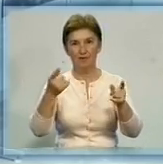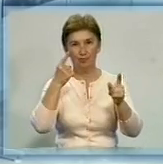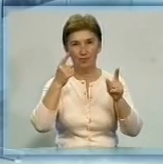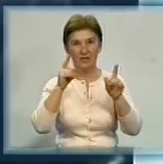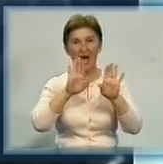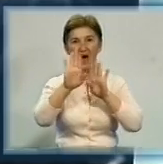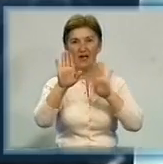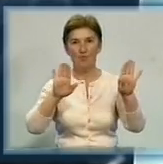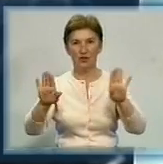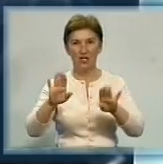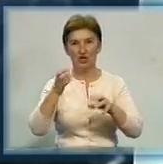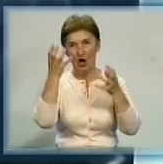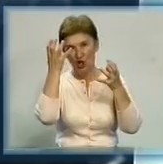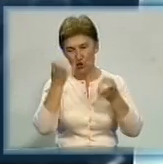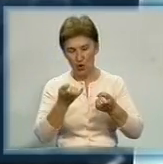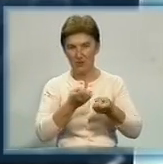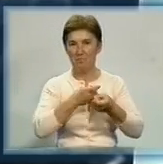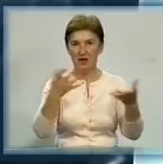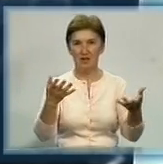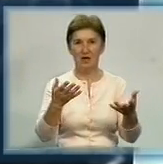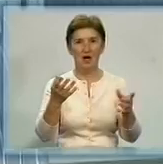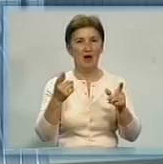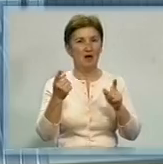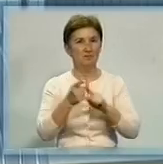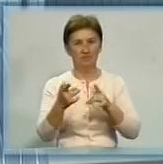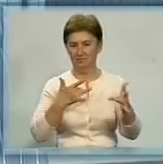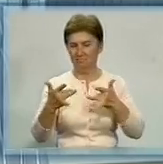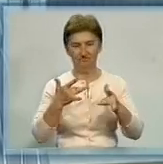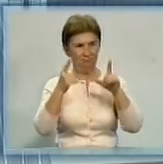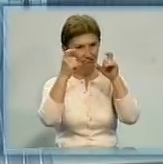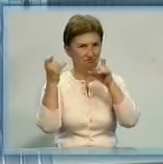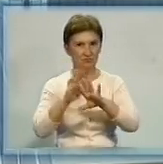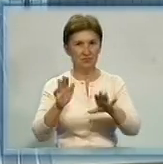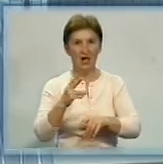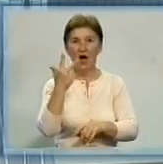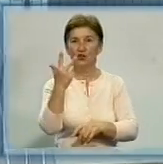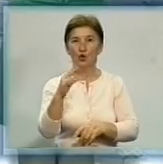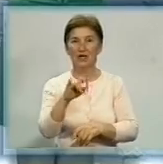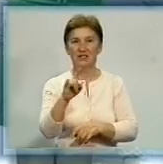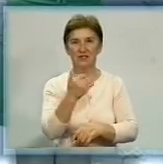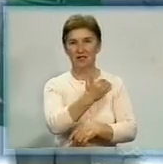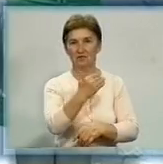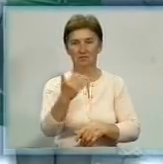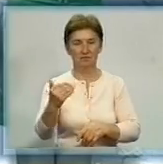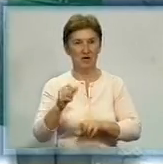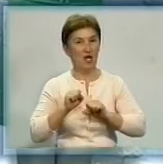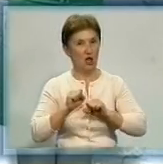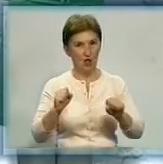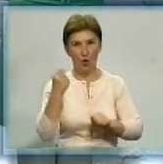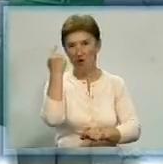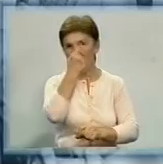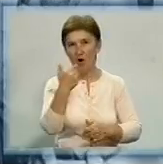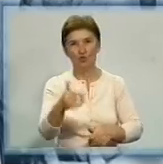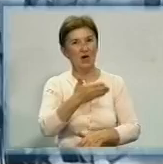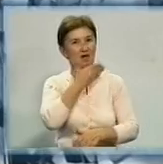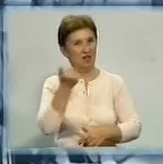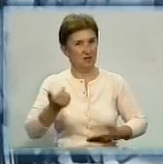у чорно-білій гамі. Серед них жодного постановочного знімка. За словами фотографа, трьох з героїв його робіт, на жаль же, немає серед живих.